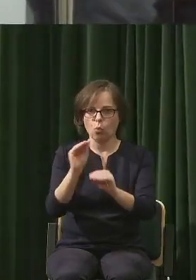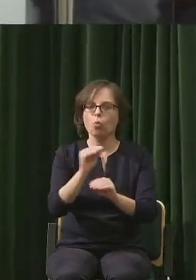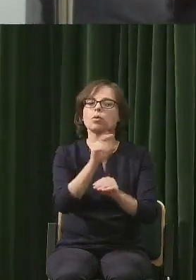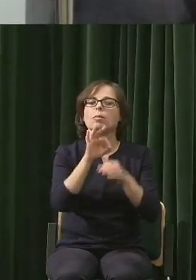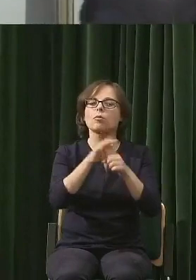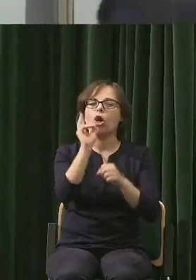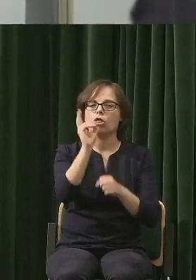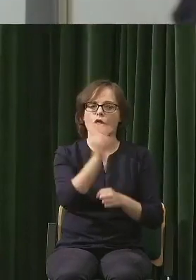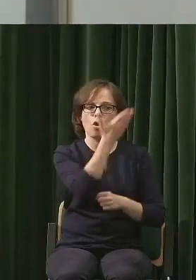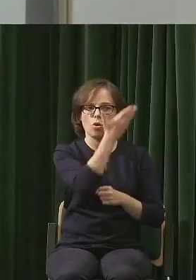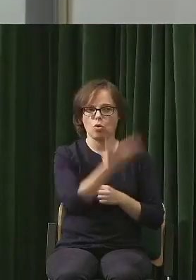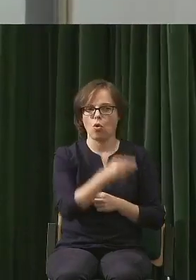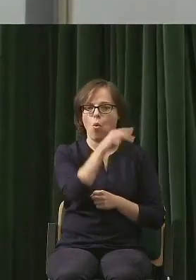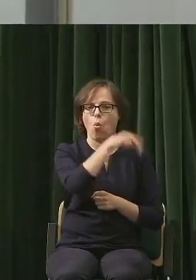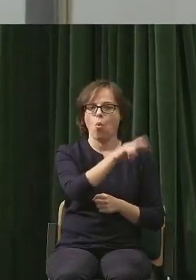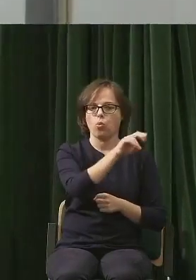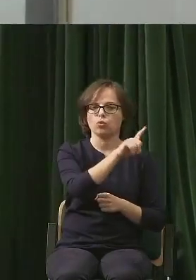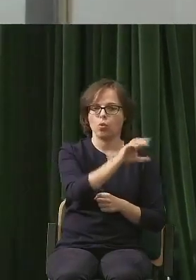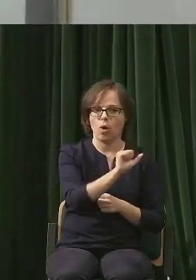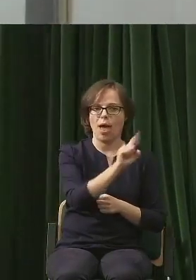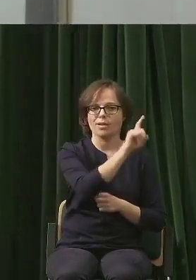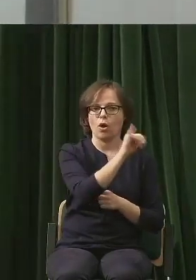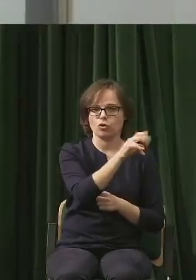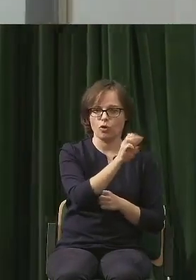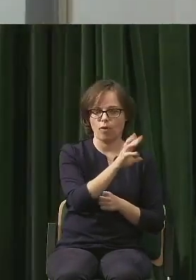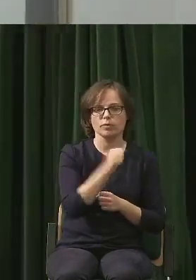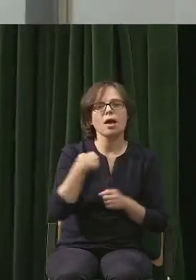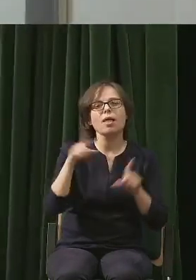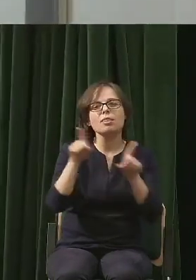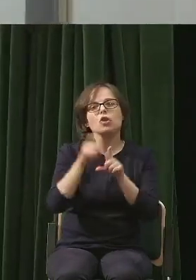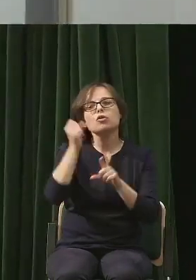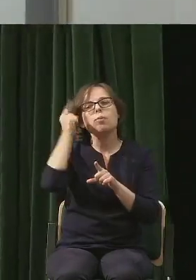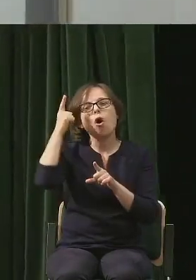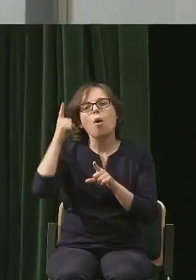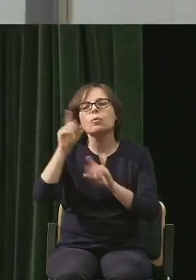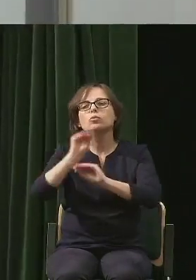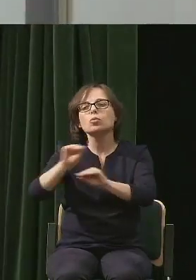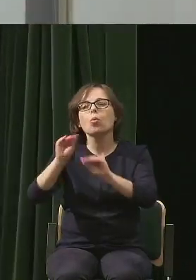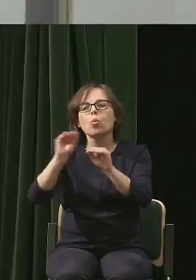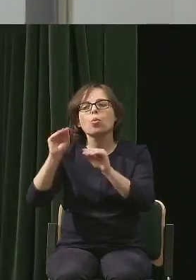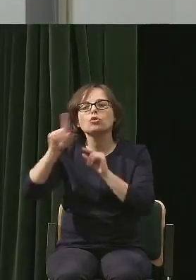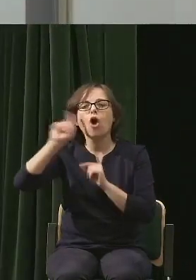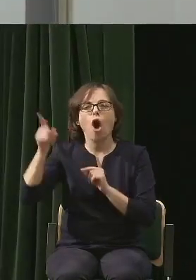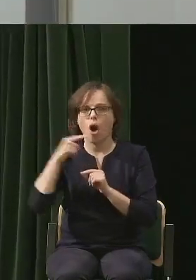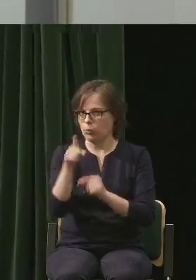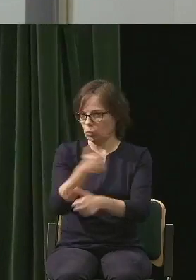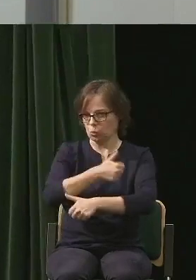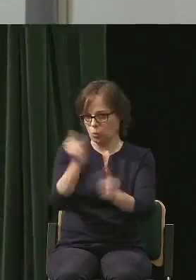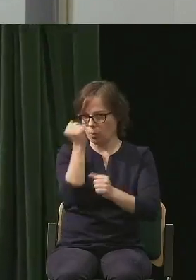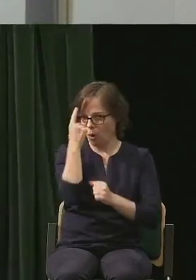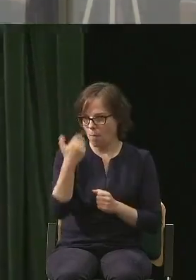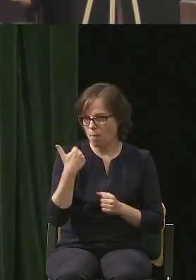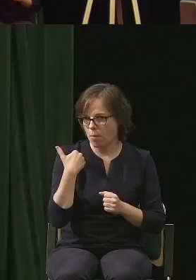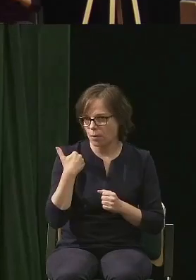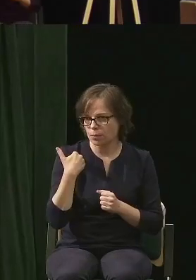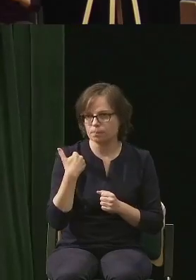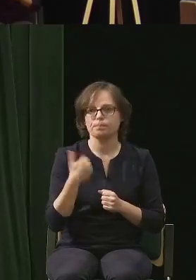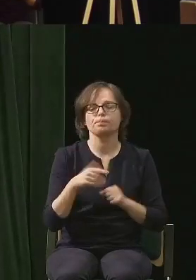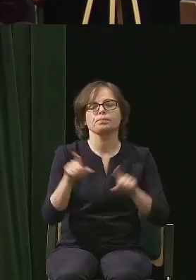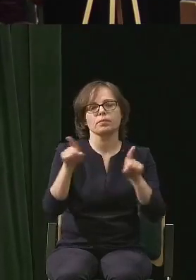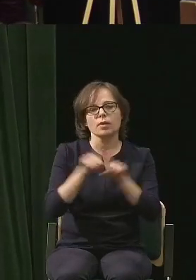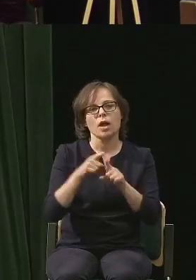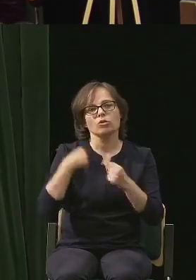To ten pomysł z lekcją komiksu wypalił znakomicie. Myślę, że pomoc